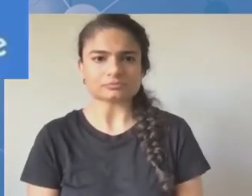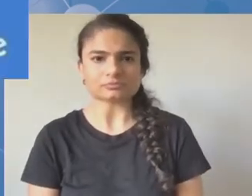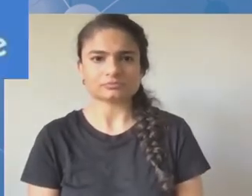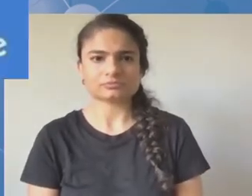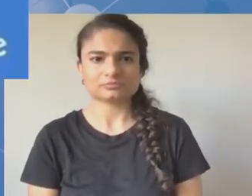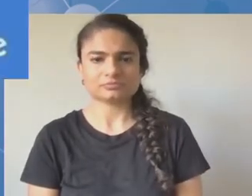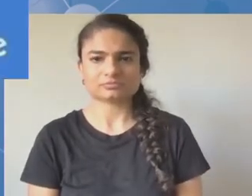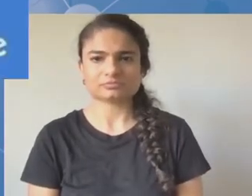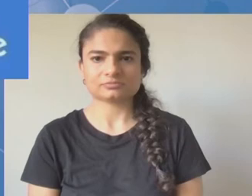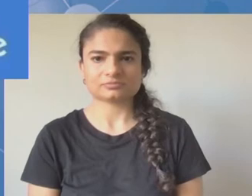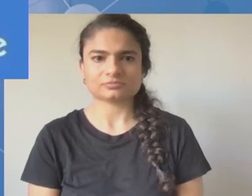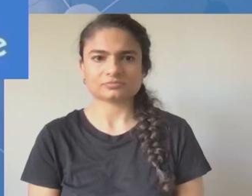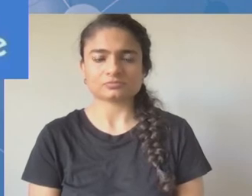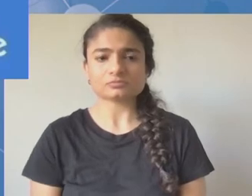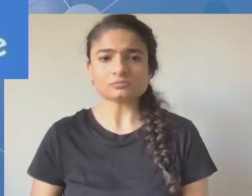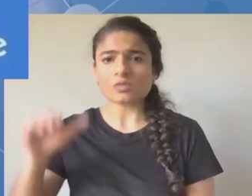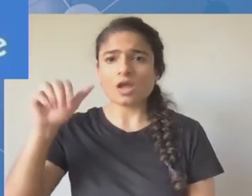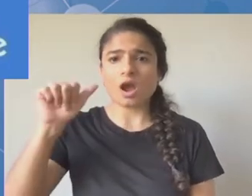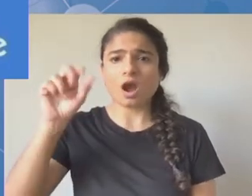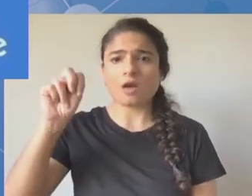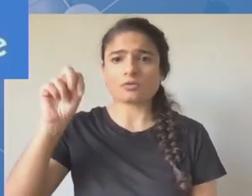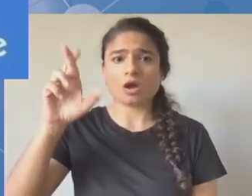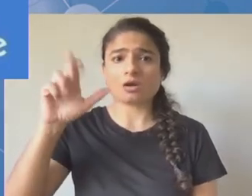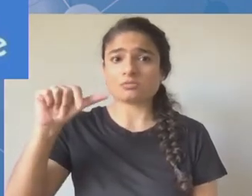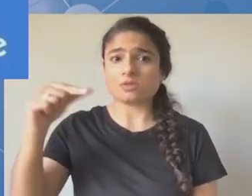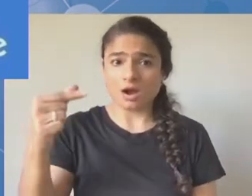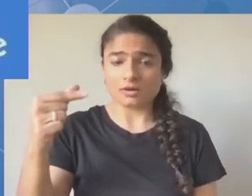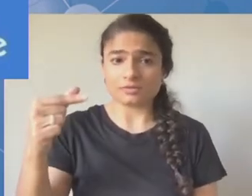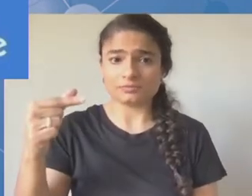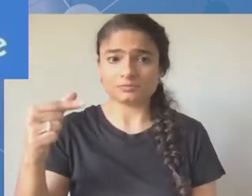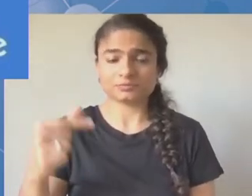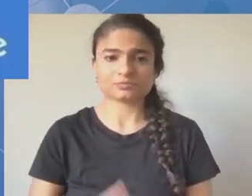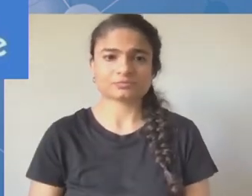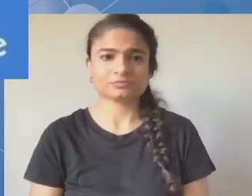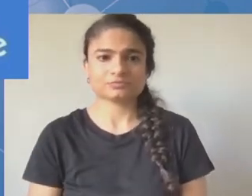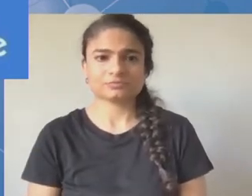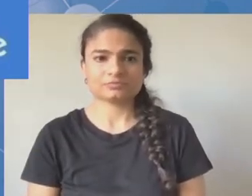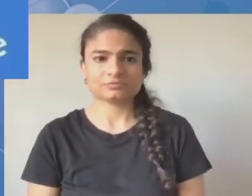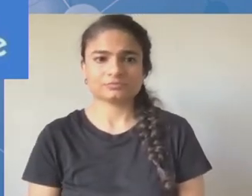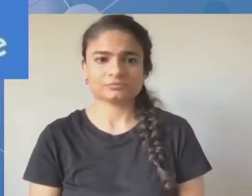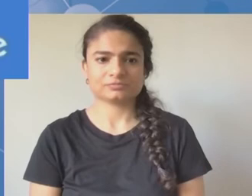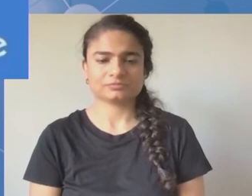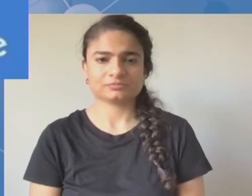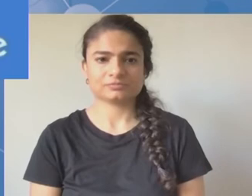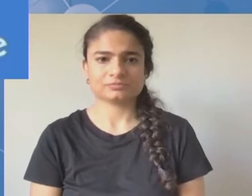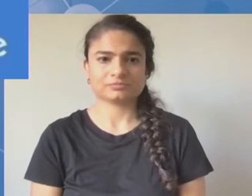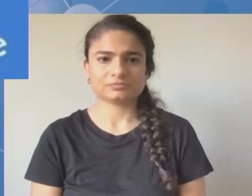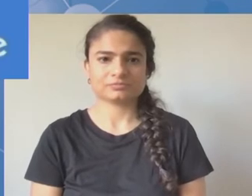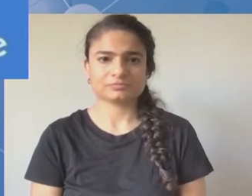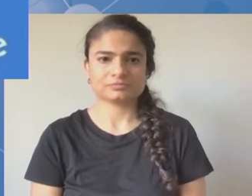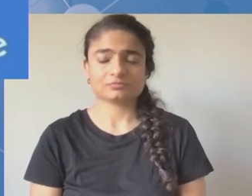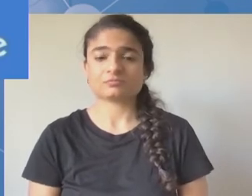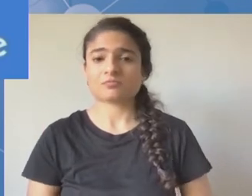Mam na imię Anrag i jestem jednym z młodzieżowych ambasadorów IGF